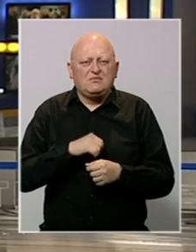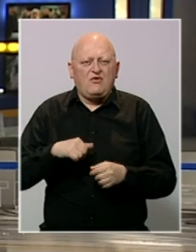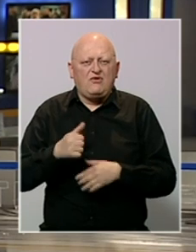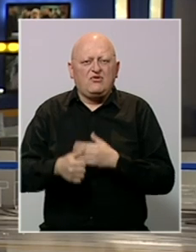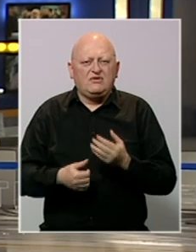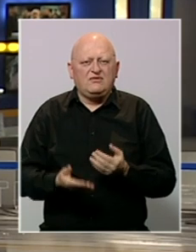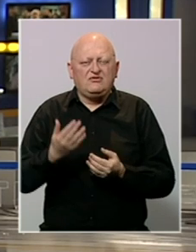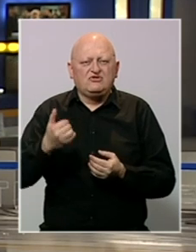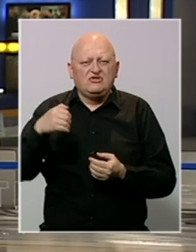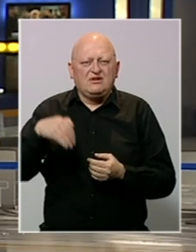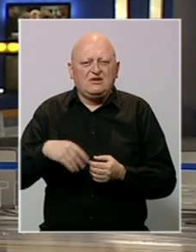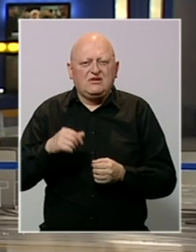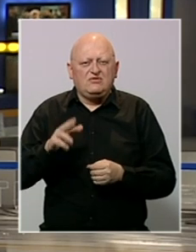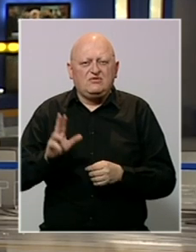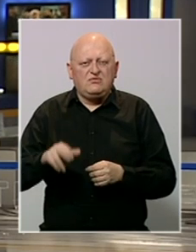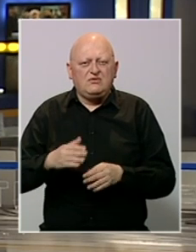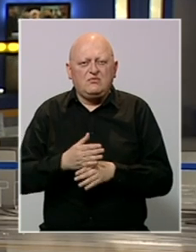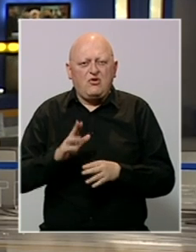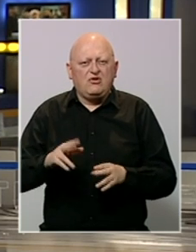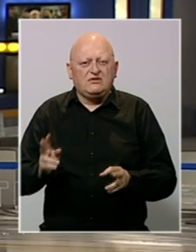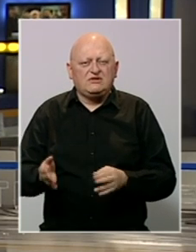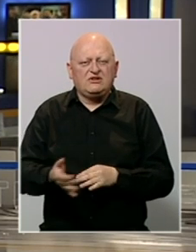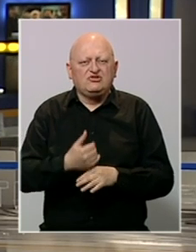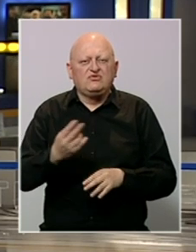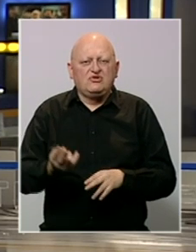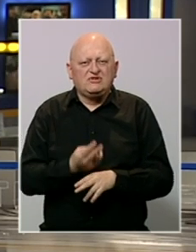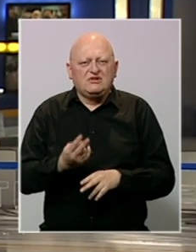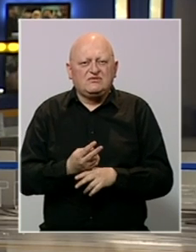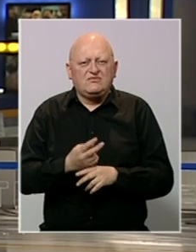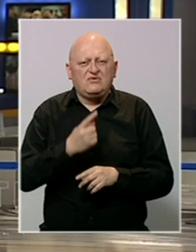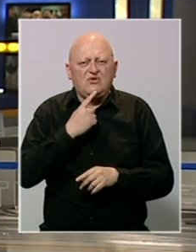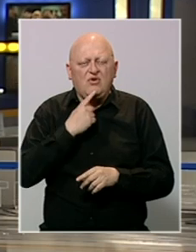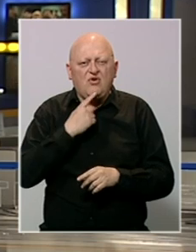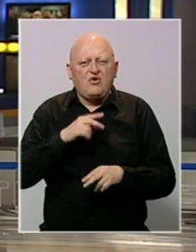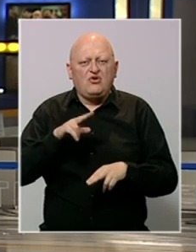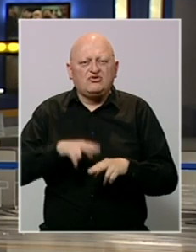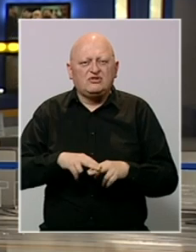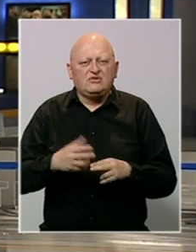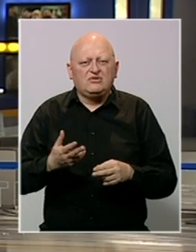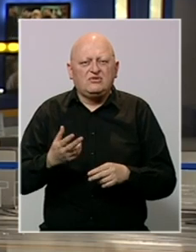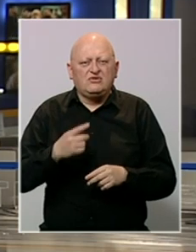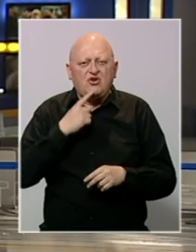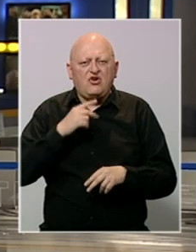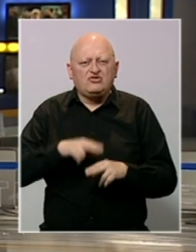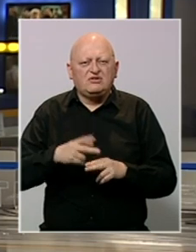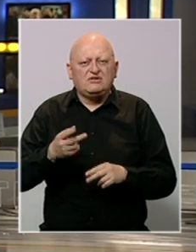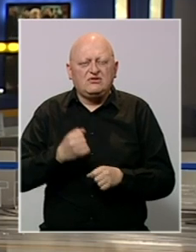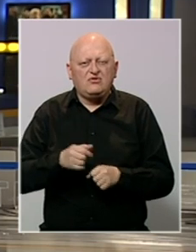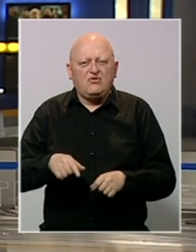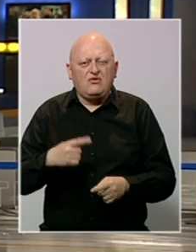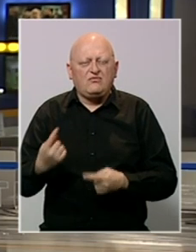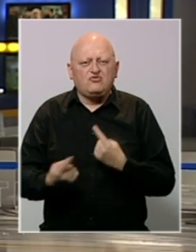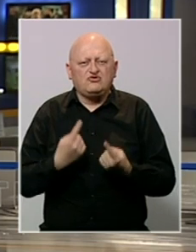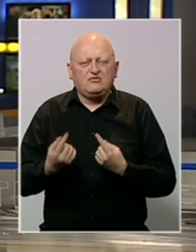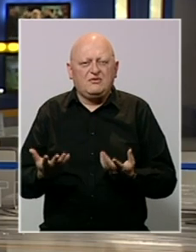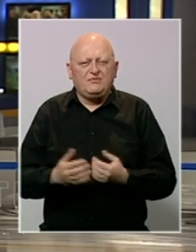bi samo ove godine više stotina i hiljada ljudi hljeb moglo zarađivati u inostranstvo. Kako će ostati, ko će ostati da radi i